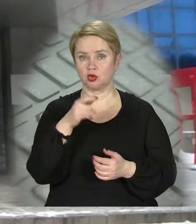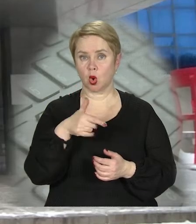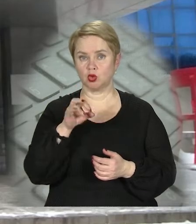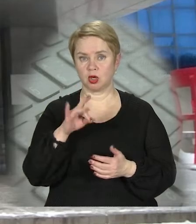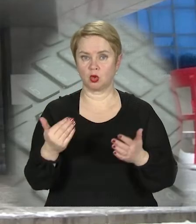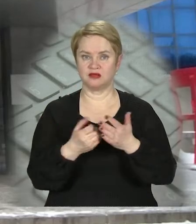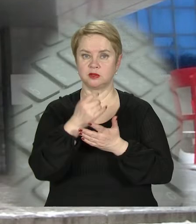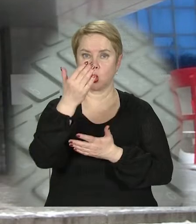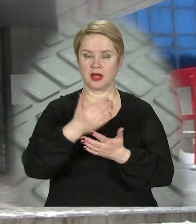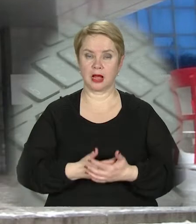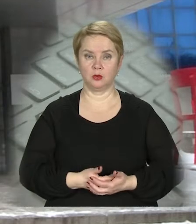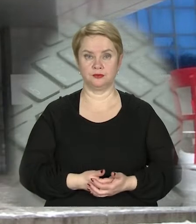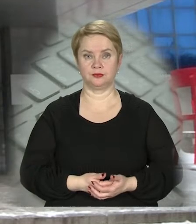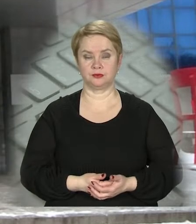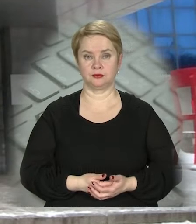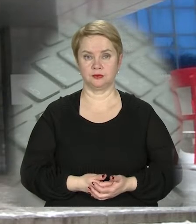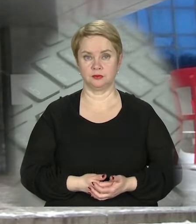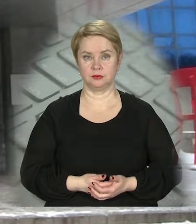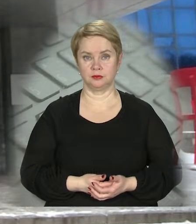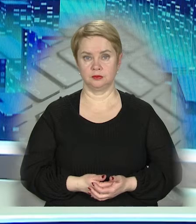Сергій Гончар, новини 11 каналу.